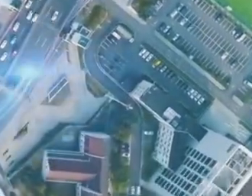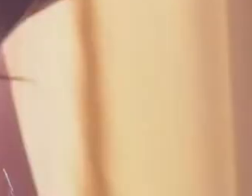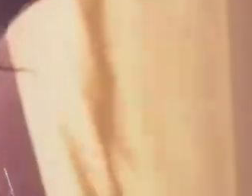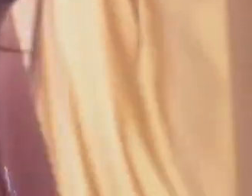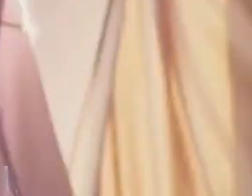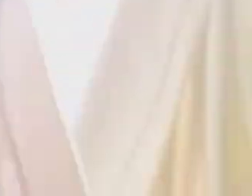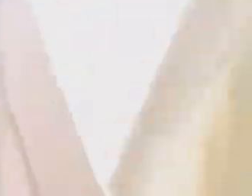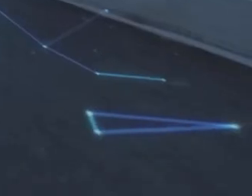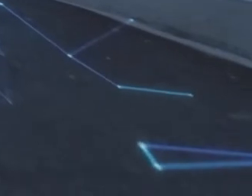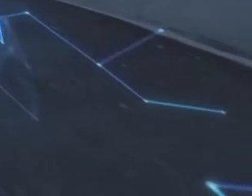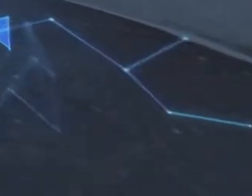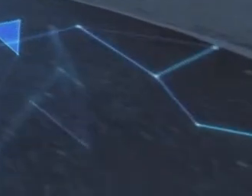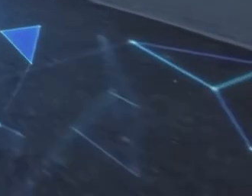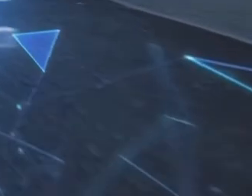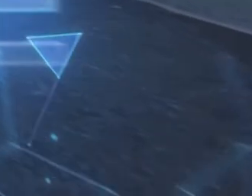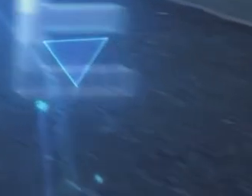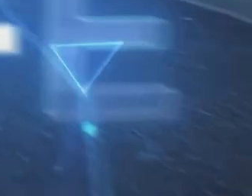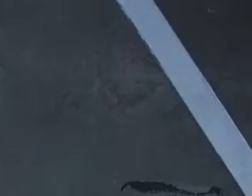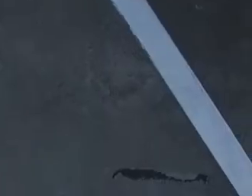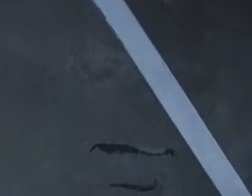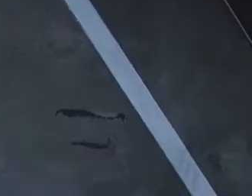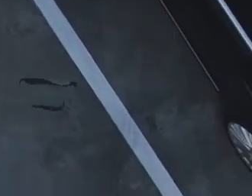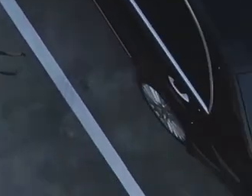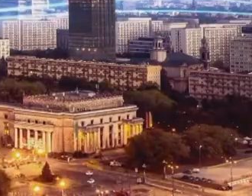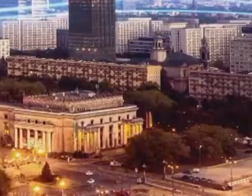We all need it to be open and safe.